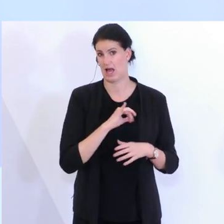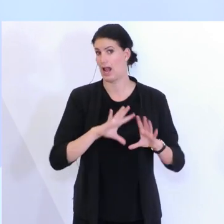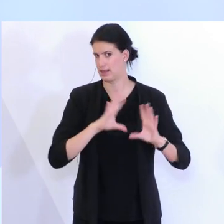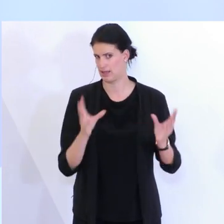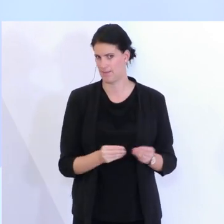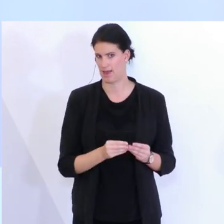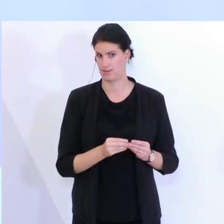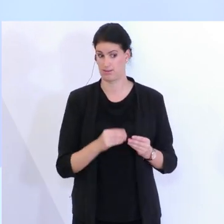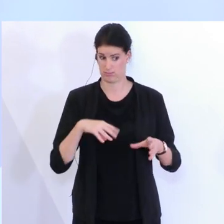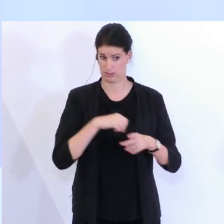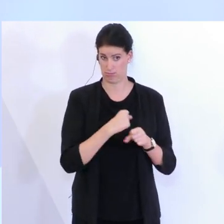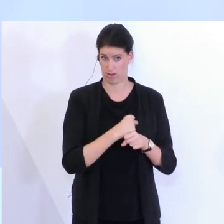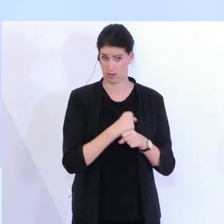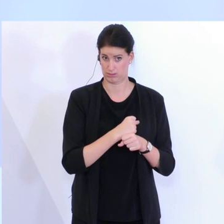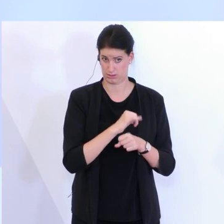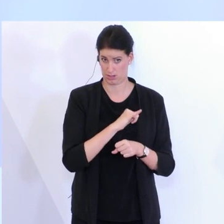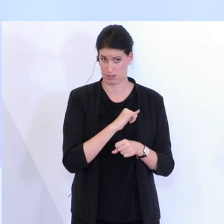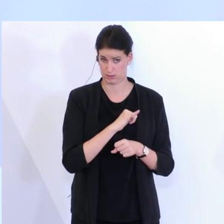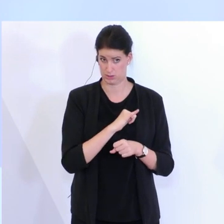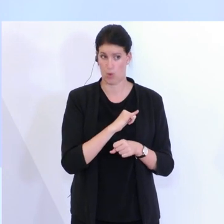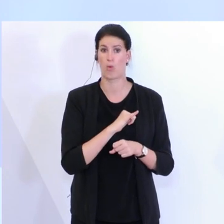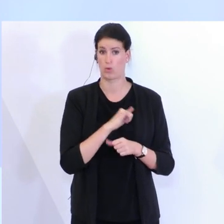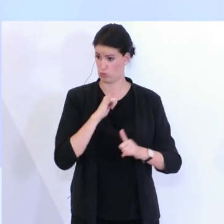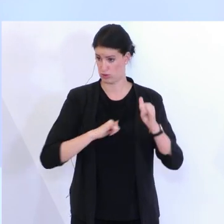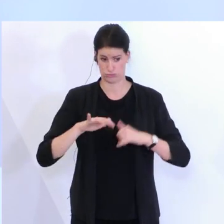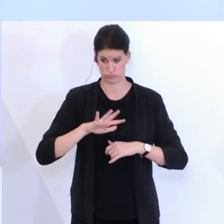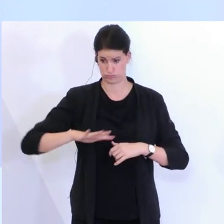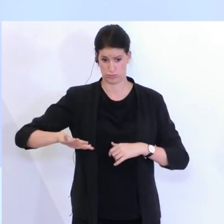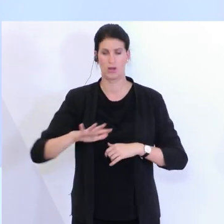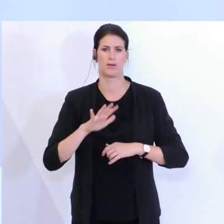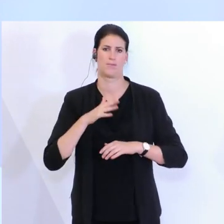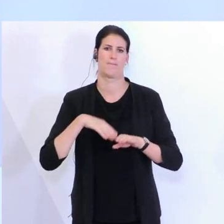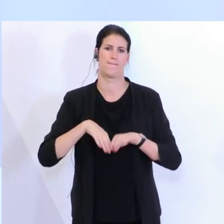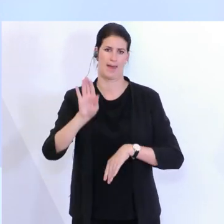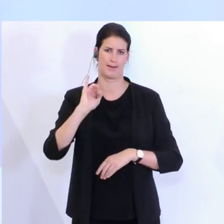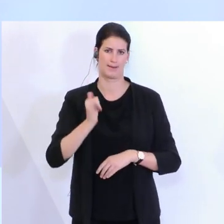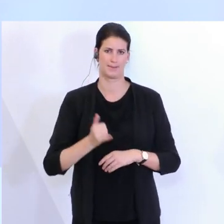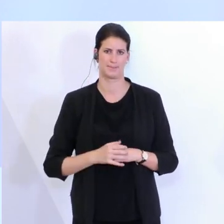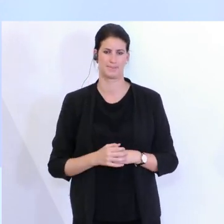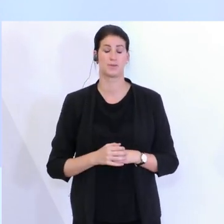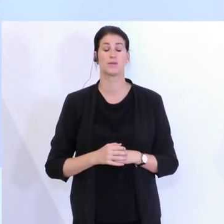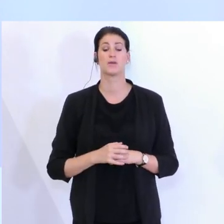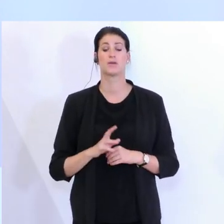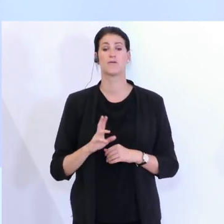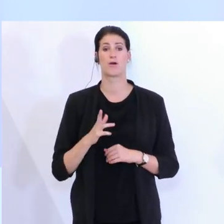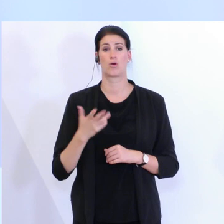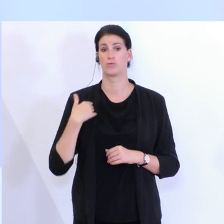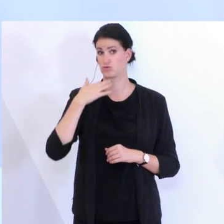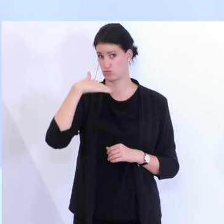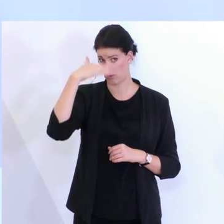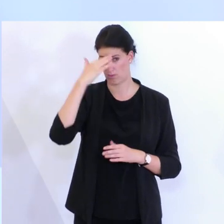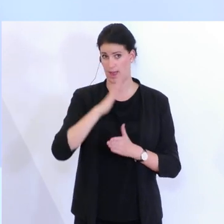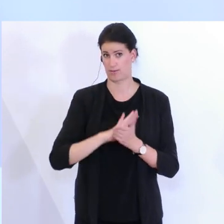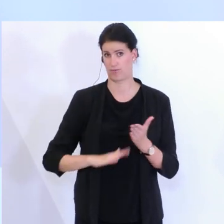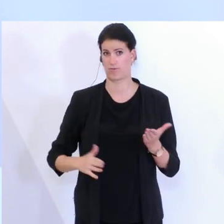Testprogramm mitzumachen, im Tourismus gestiegen ist. Also dadurch, dass wir ja vor allem auch Beginn Sommer eigentlich